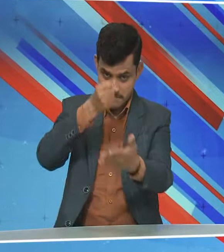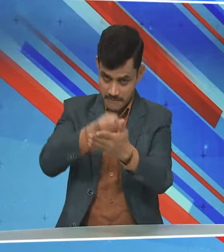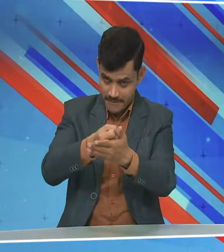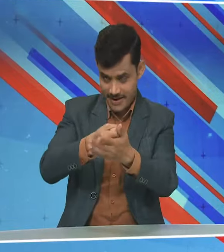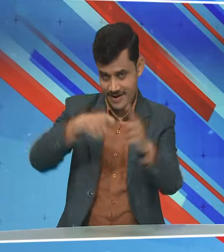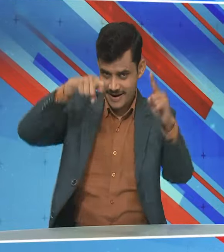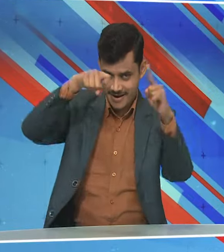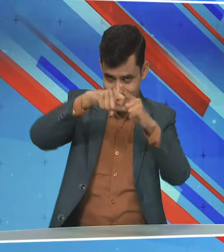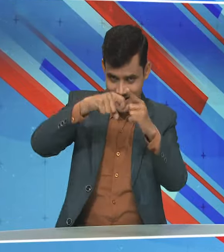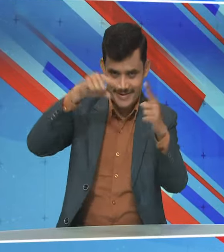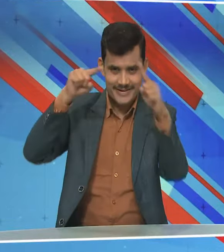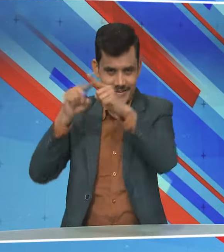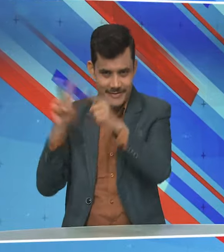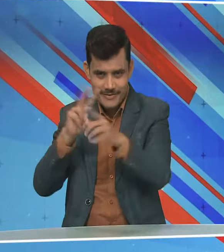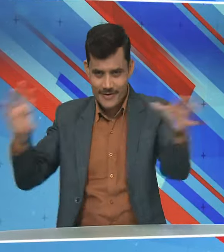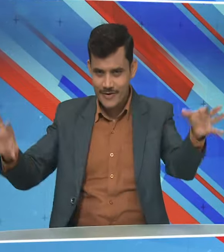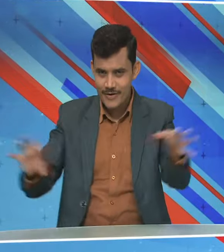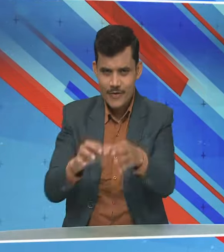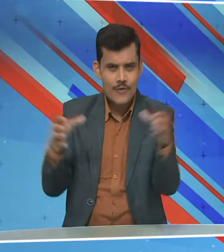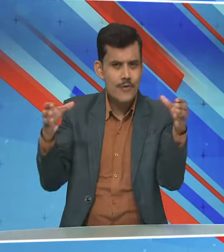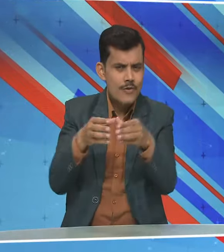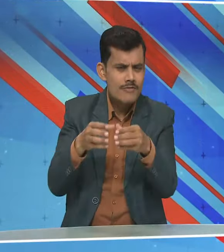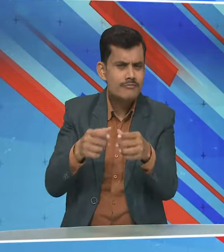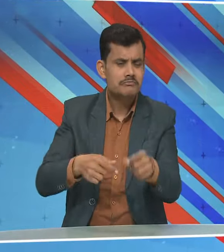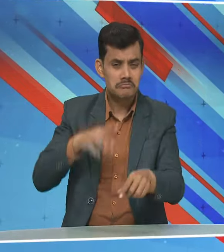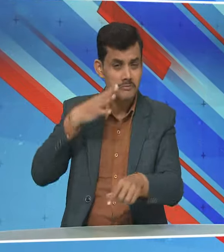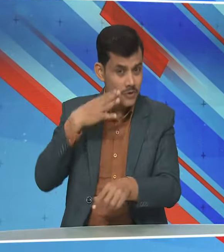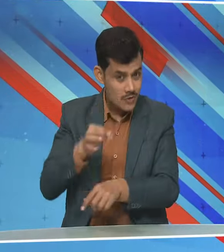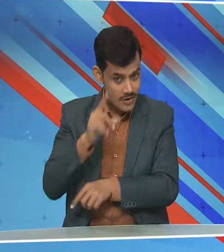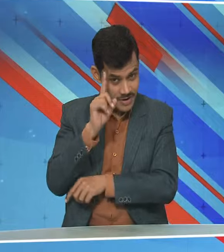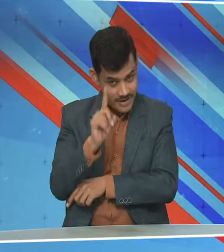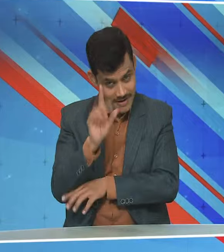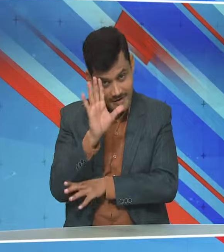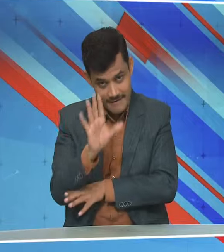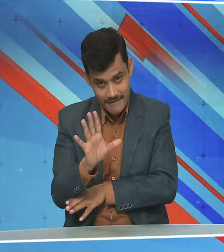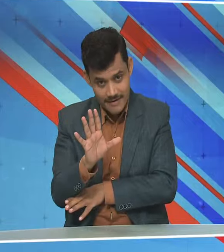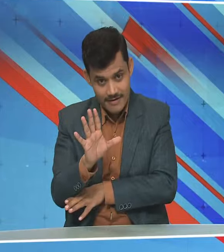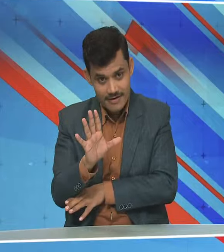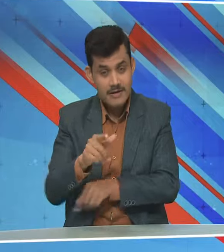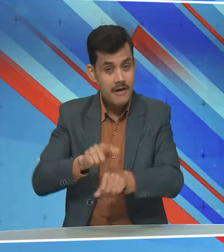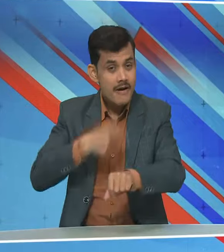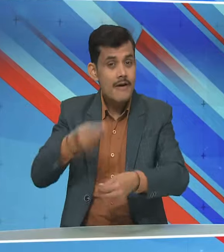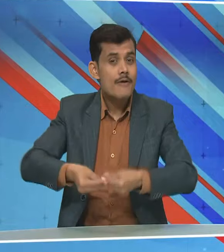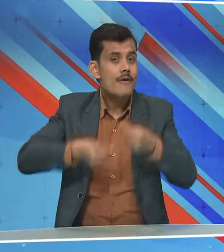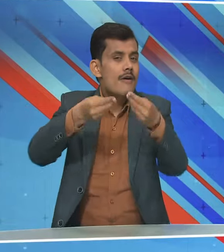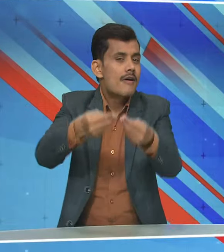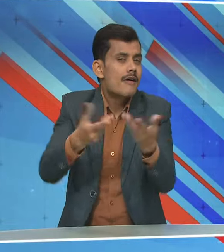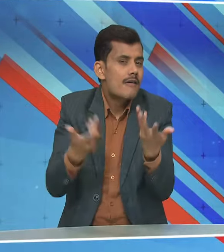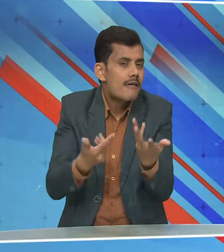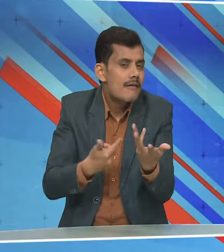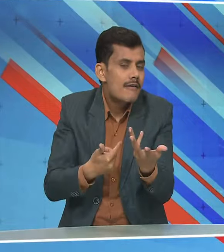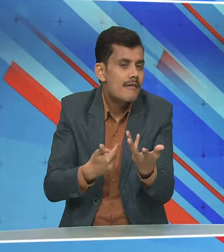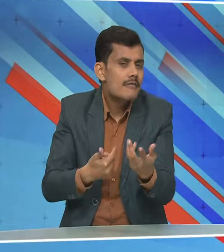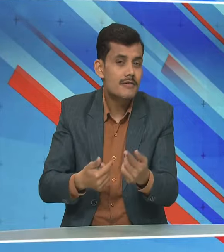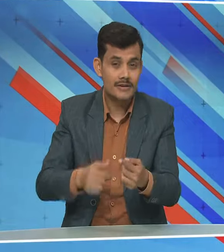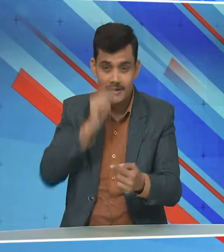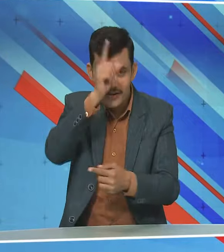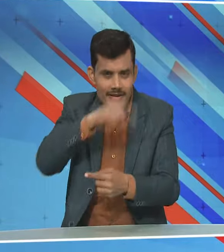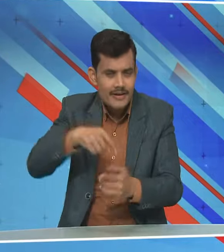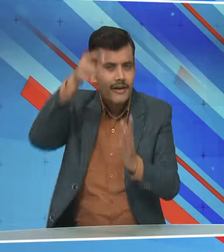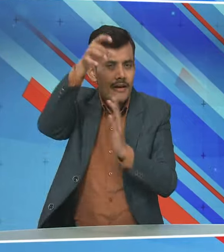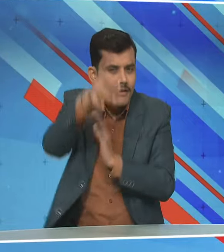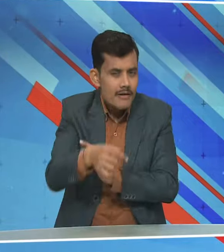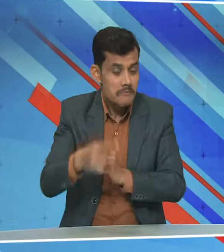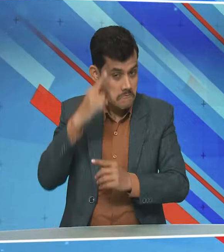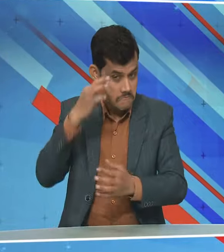जोवच्य श्रीने टांड में